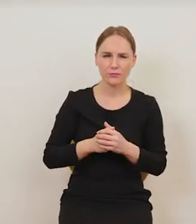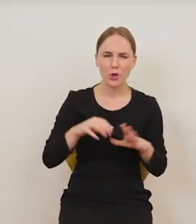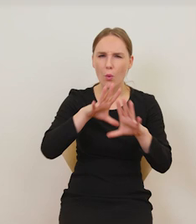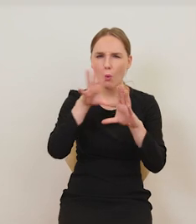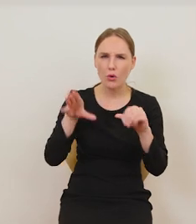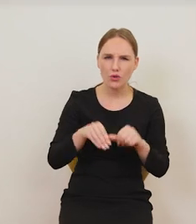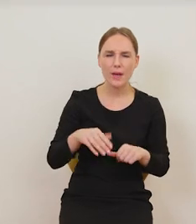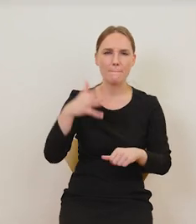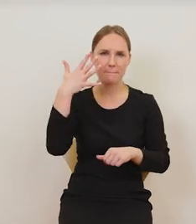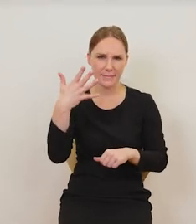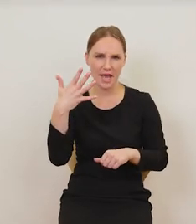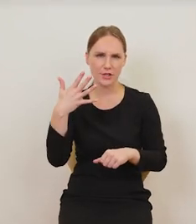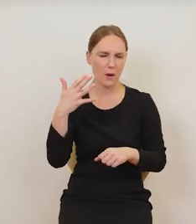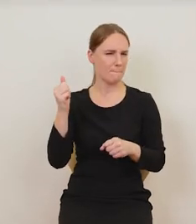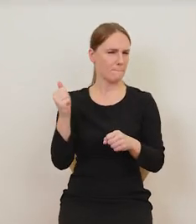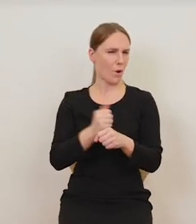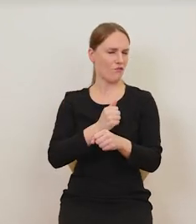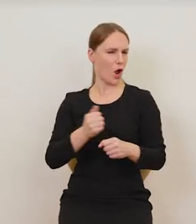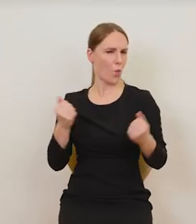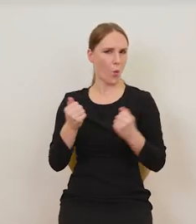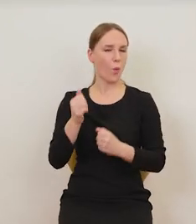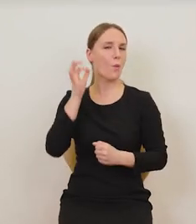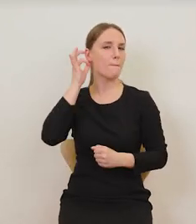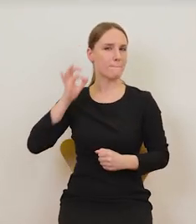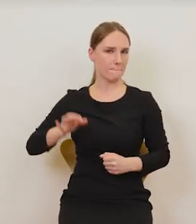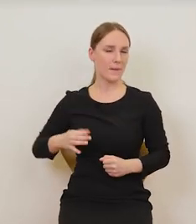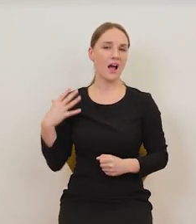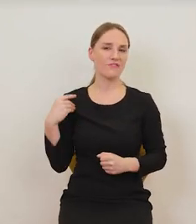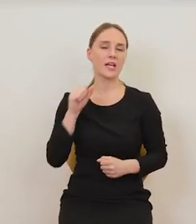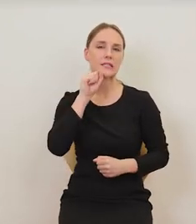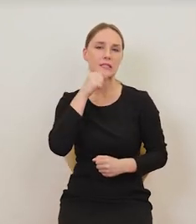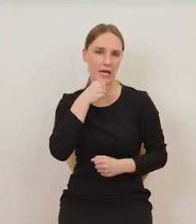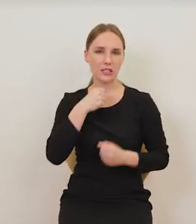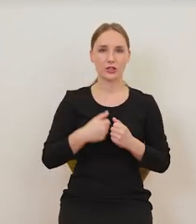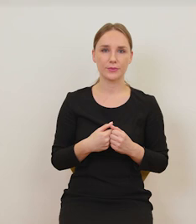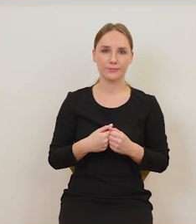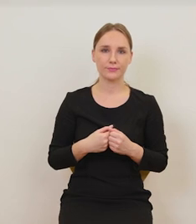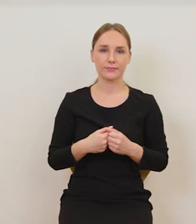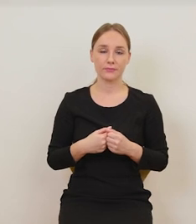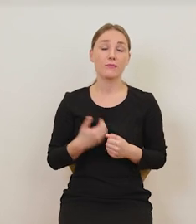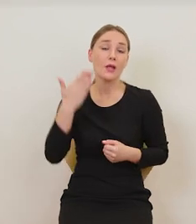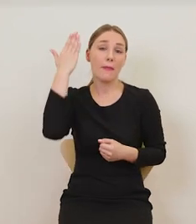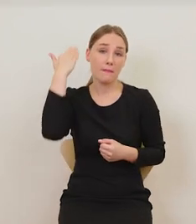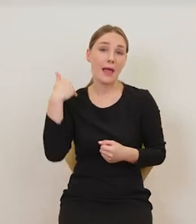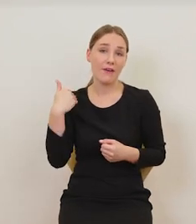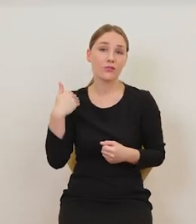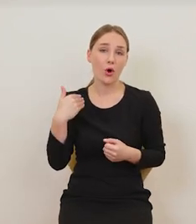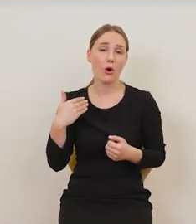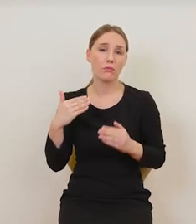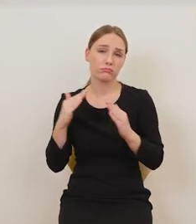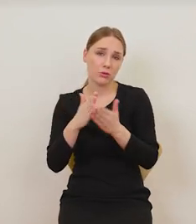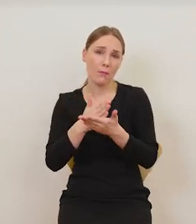trzy, cztery, pięć bardzo poważnych pań w starszym już wieku. No, tak zarządzano wtedy